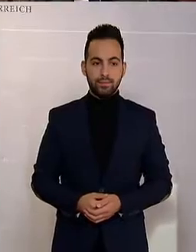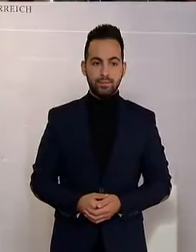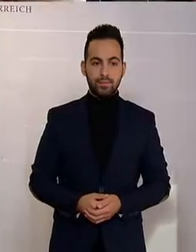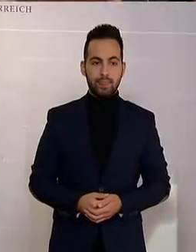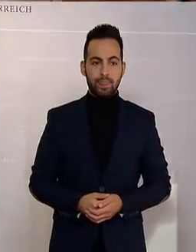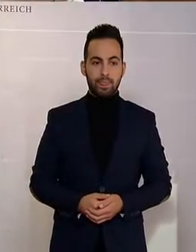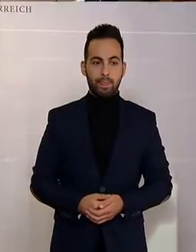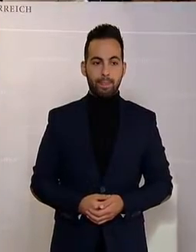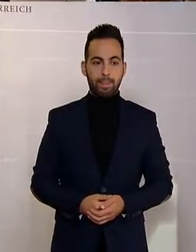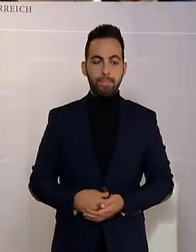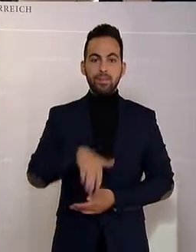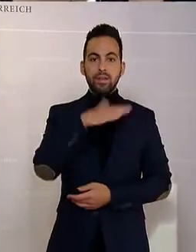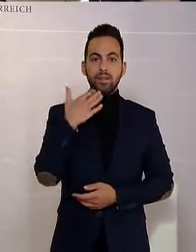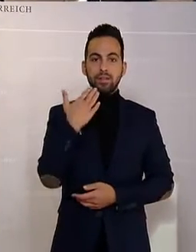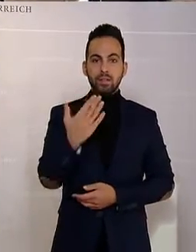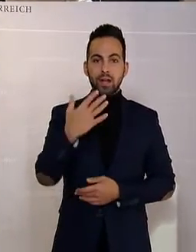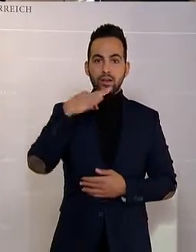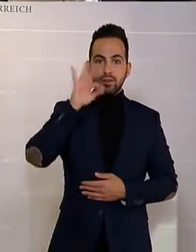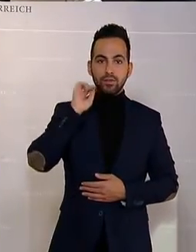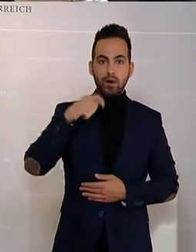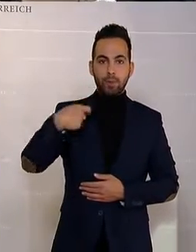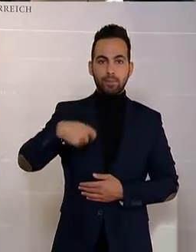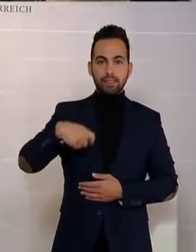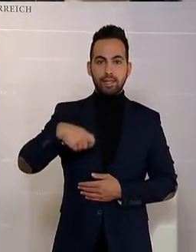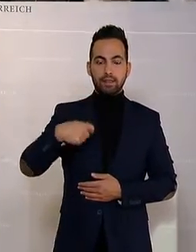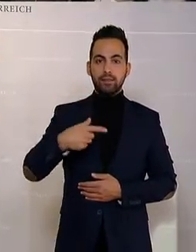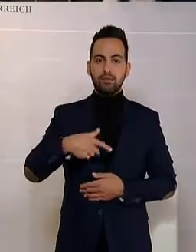dreijährige FH-Entwicklungs und Finanzierungszusage vorlegen.